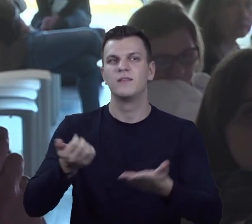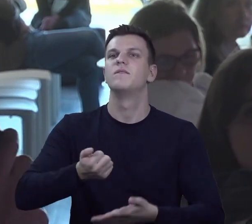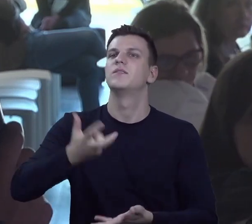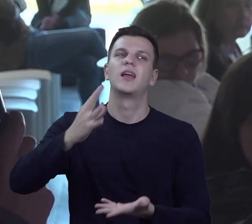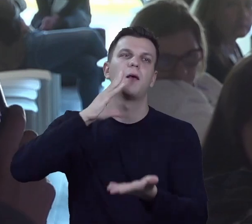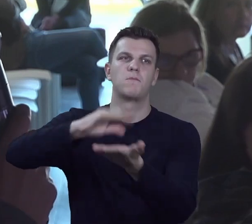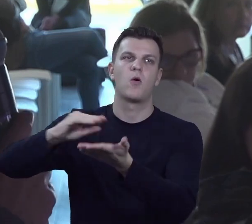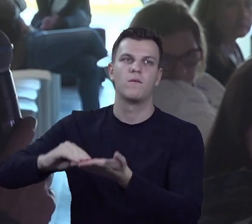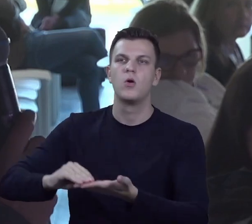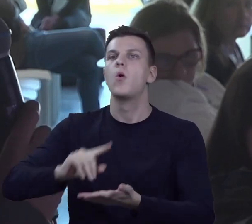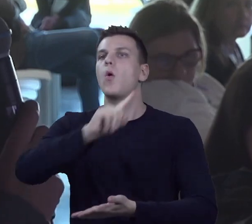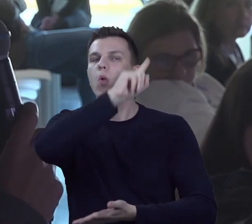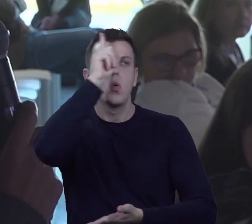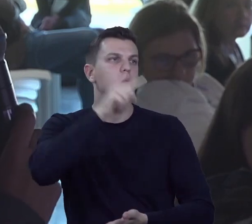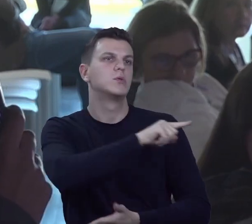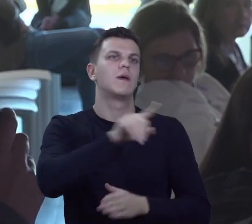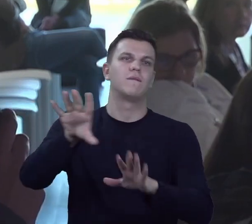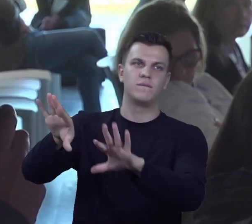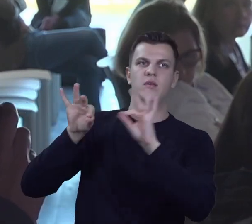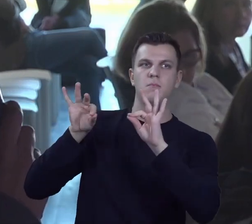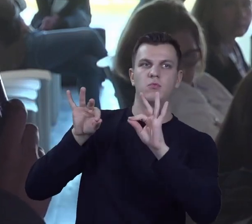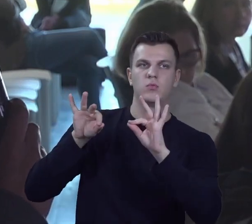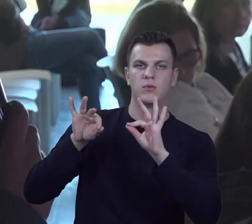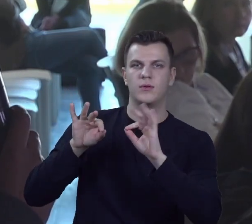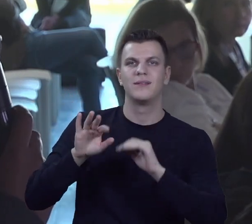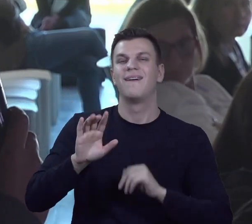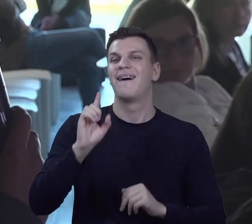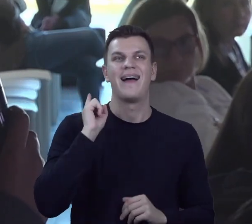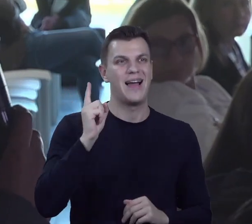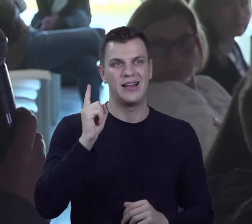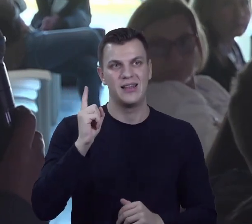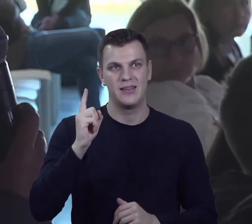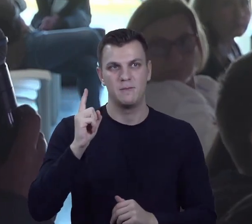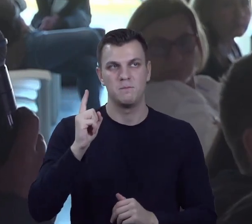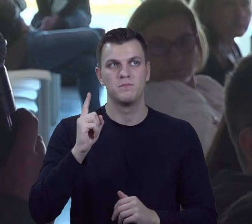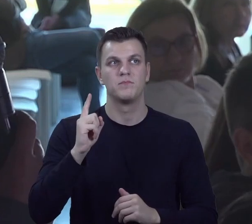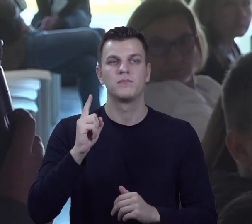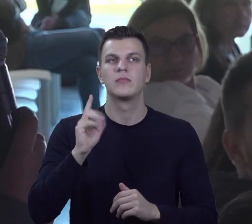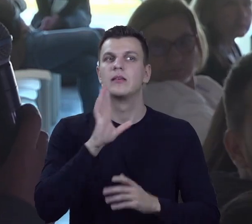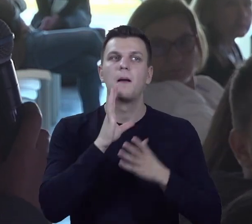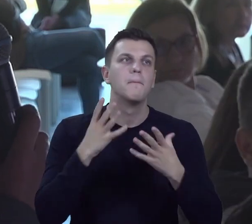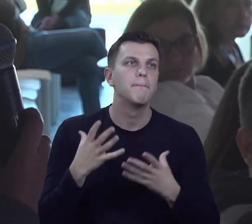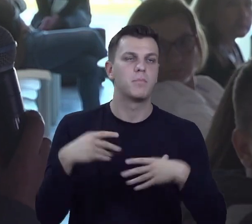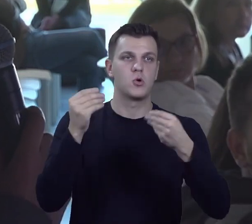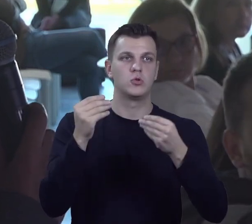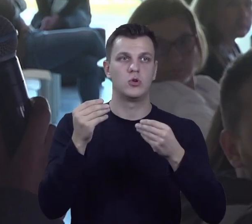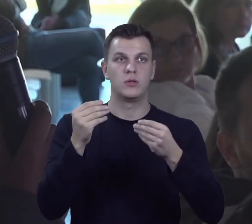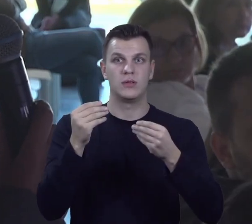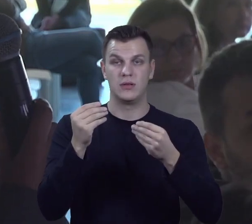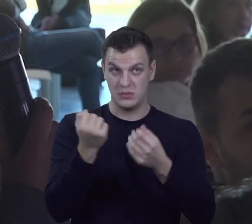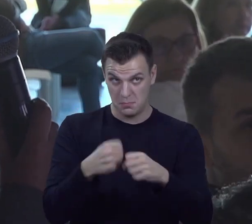ludzie wybierają, tylko zauważmy, że to wybieranie, ten start nie jest równe